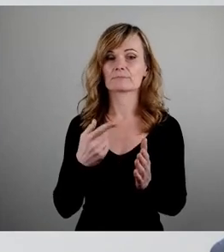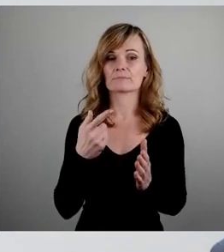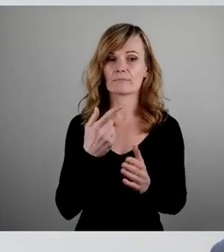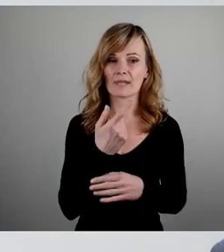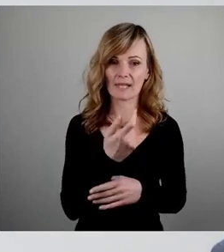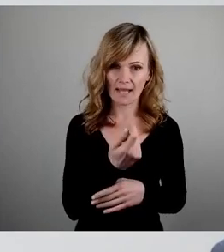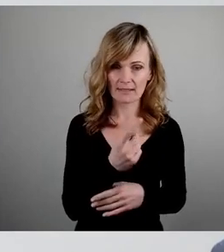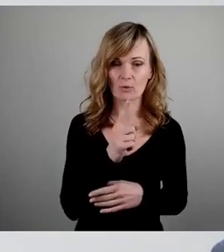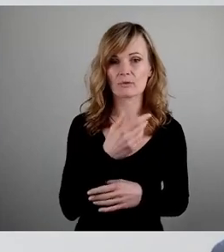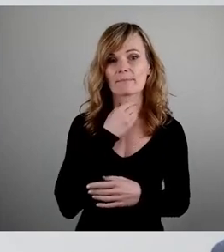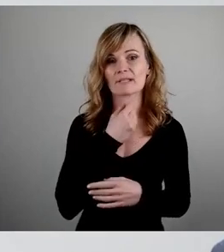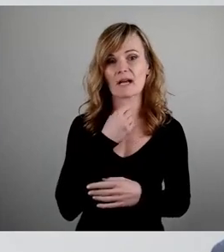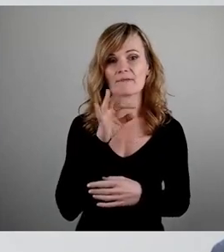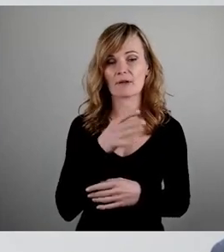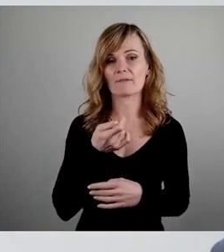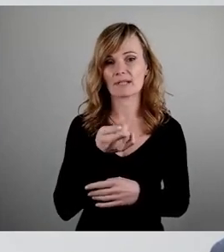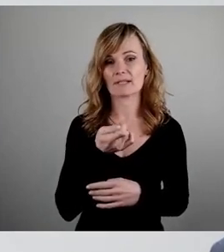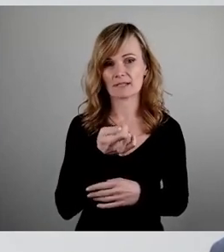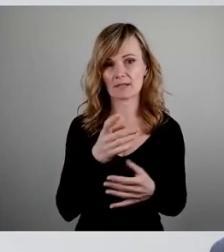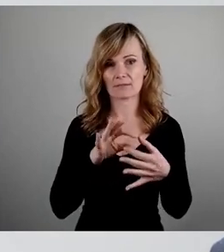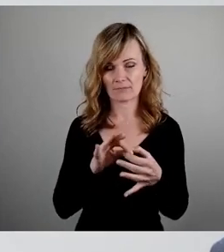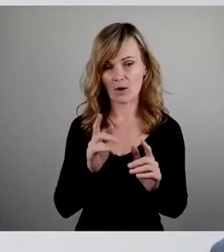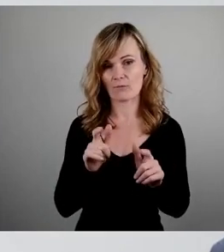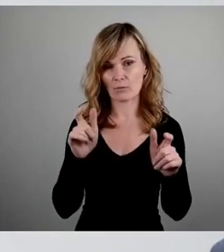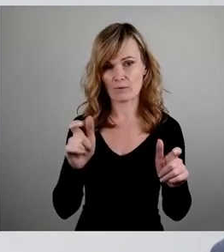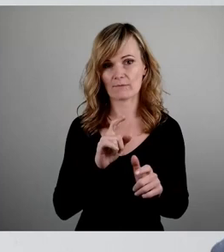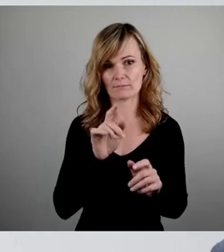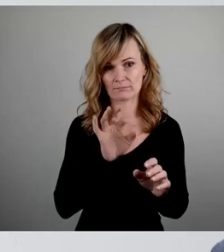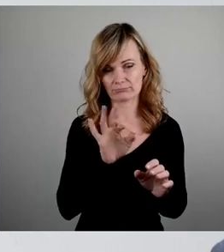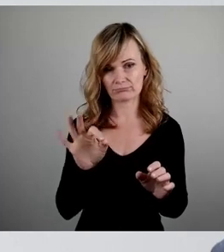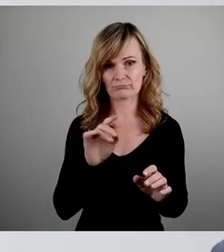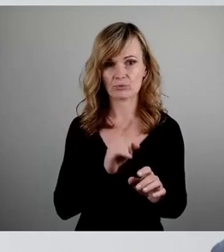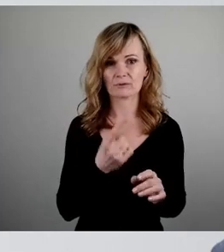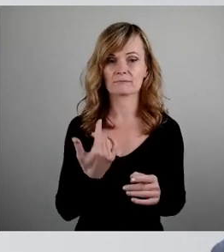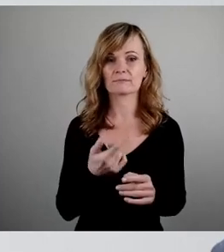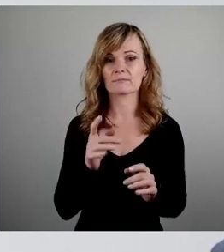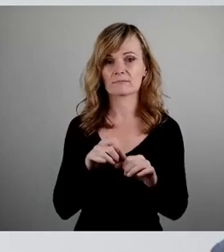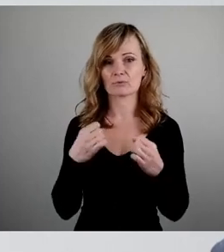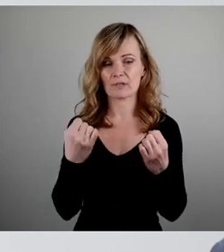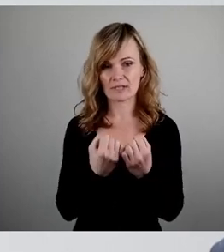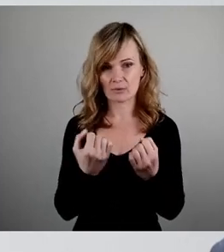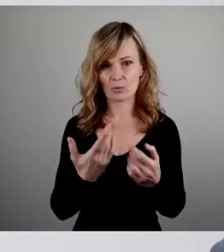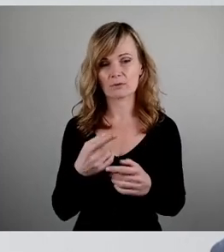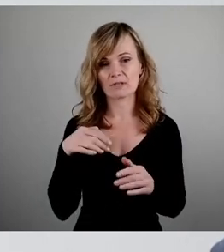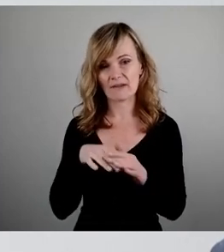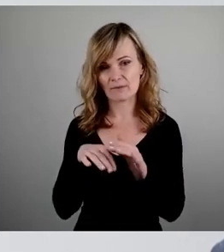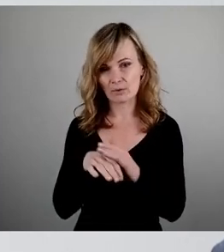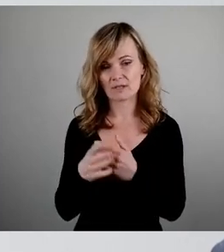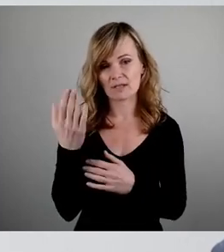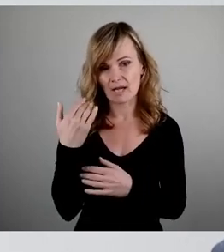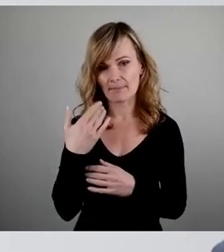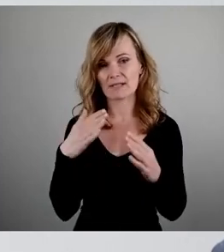Bedarfe finanzieller Natur aufrufen, weil wir die Geflüchtetensituation damals, als wir den Haushalt